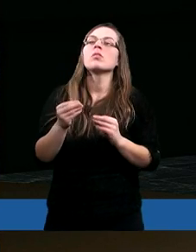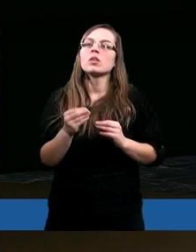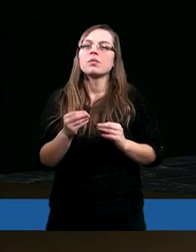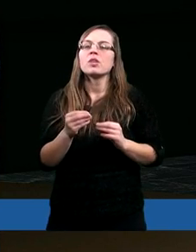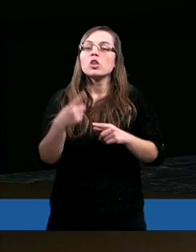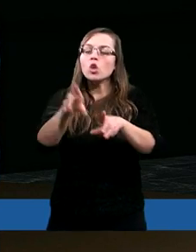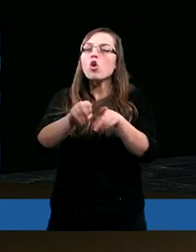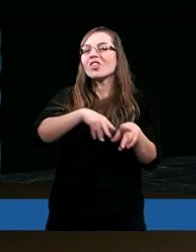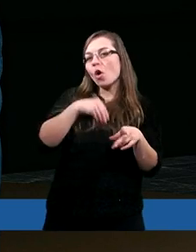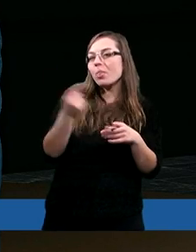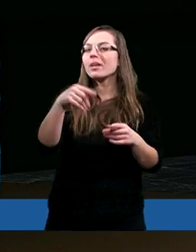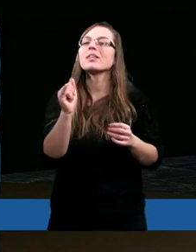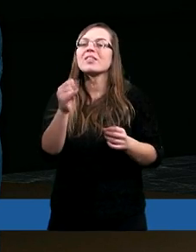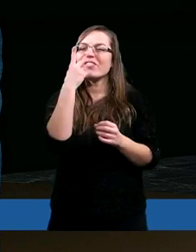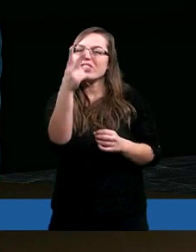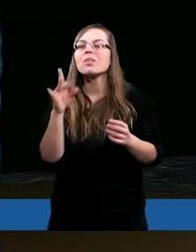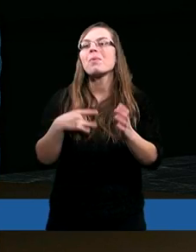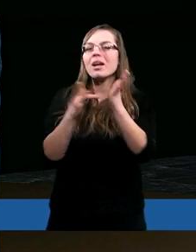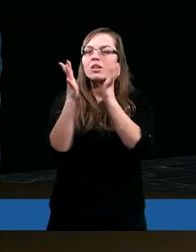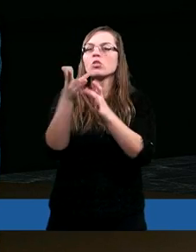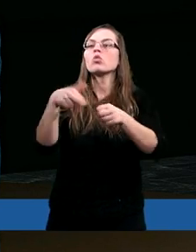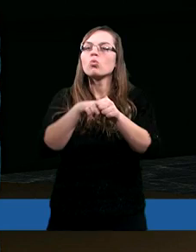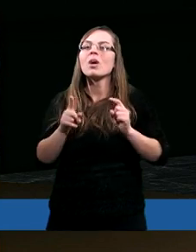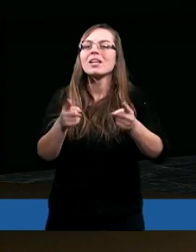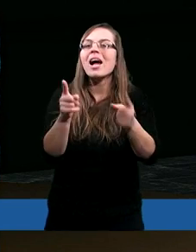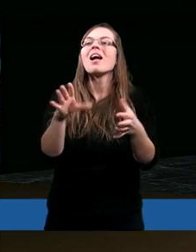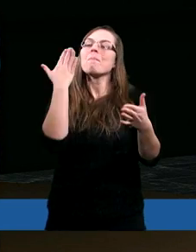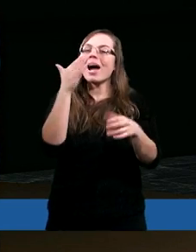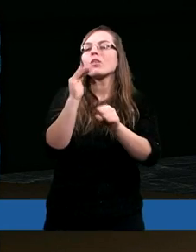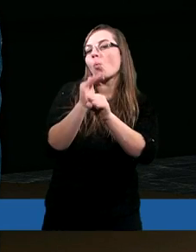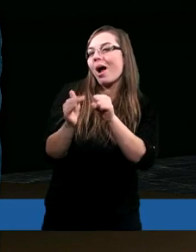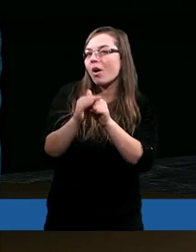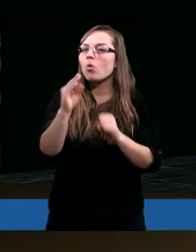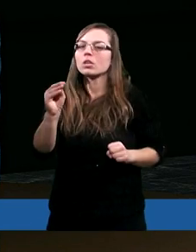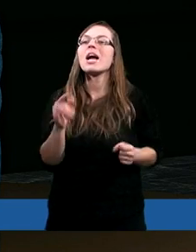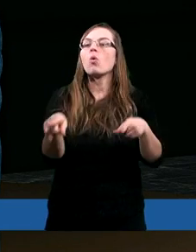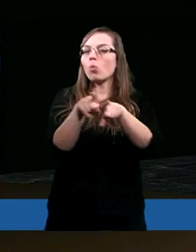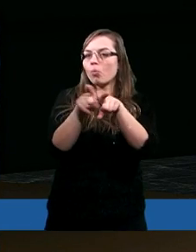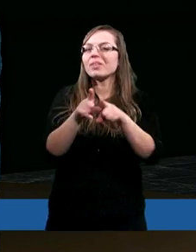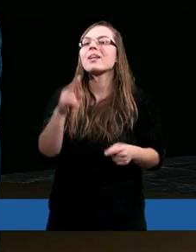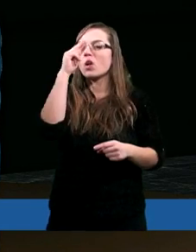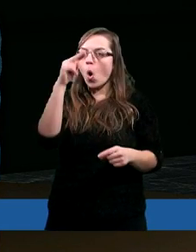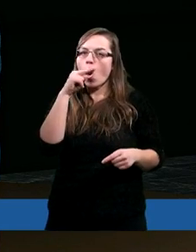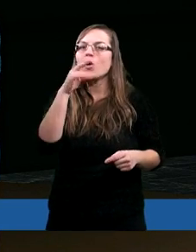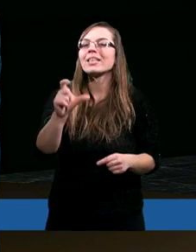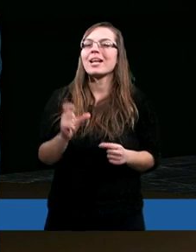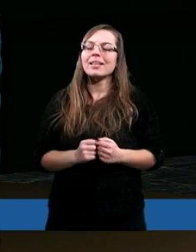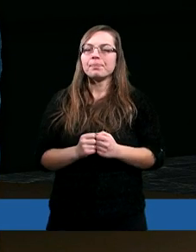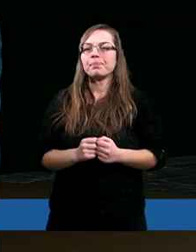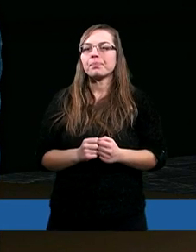ze świątyni. Widzimy Pana Jezusa, który działa bardzo łagodnie. Również Ojciec